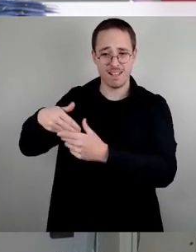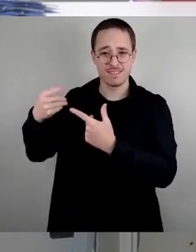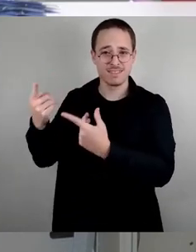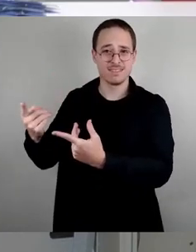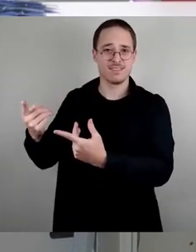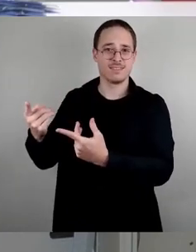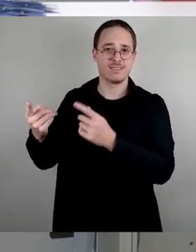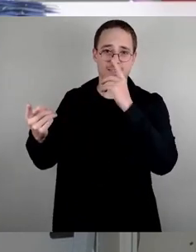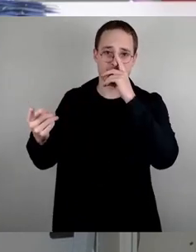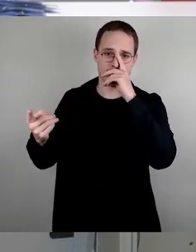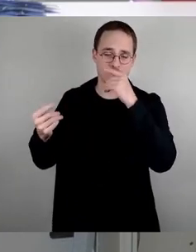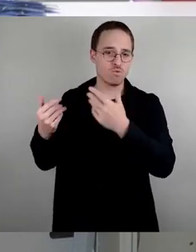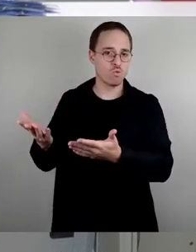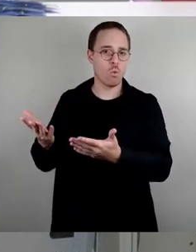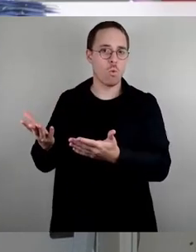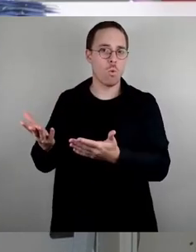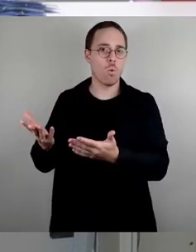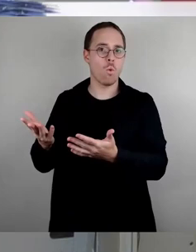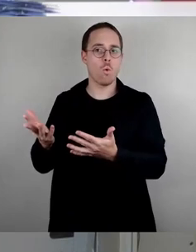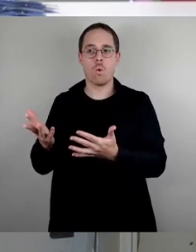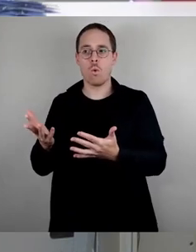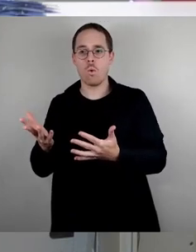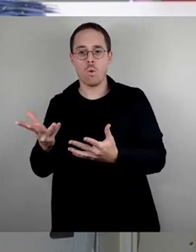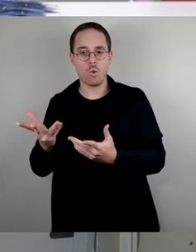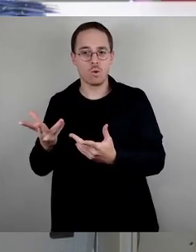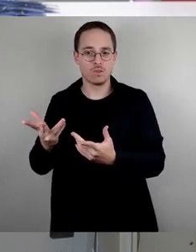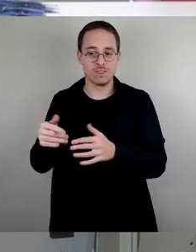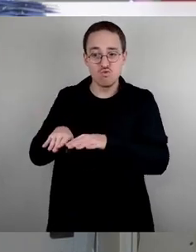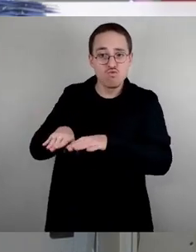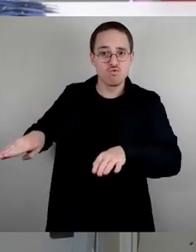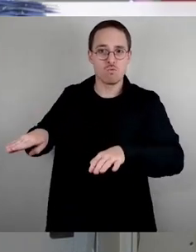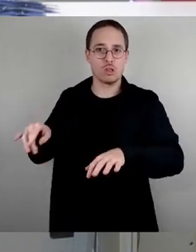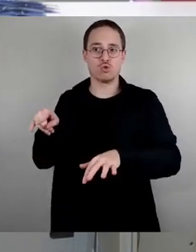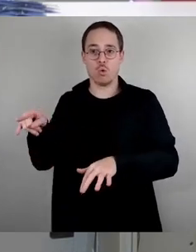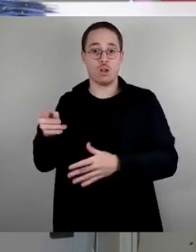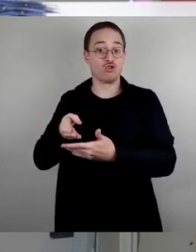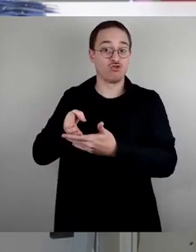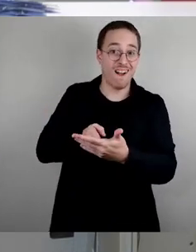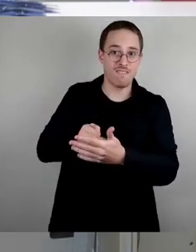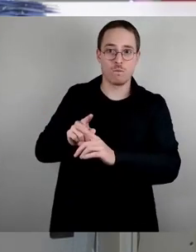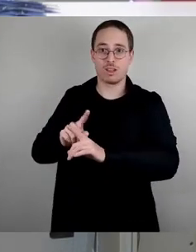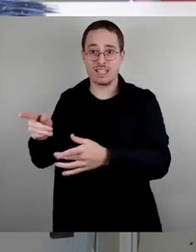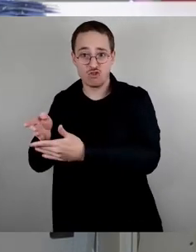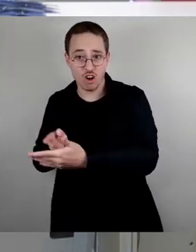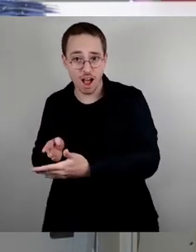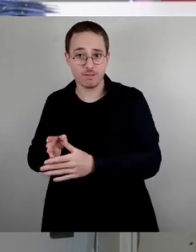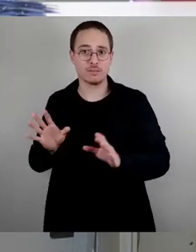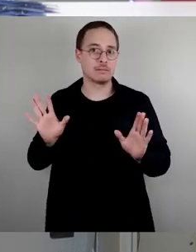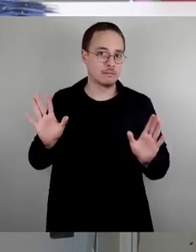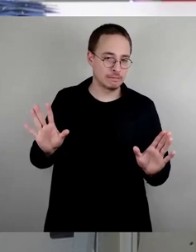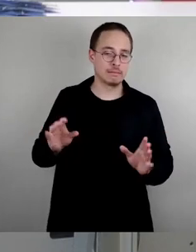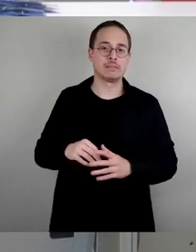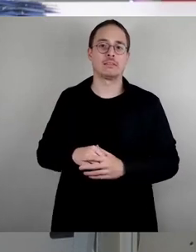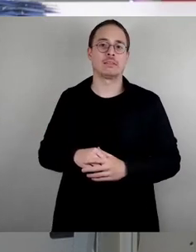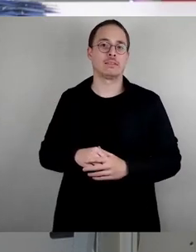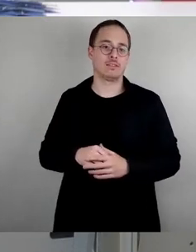ursprünglich, egal wie scharf, das Zweckentfremdungsverbot in Sachsen nun mal ausformuliert ist und dass Sachsen nicht die